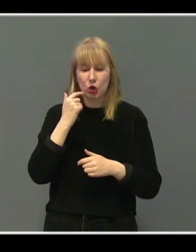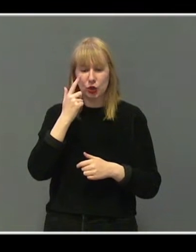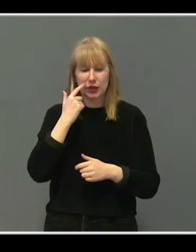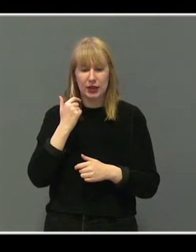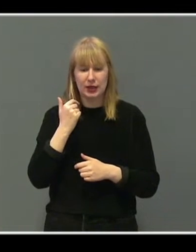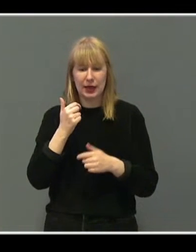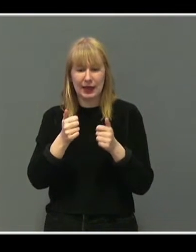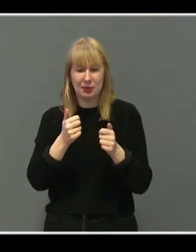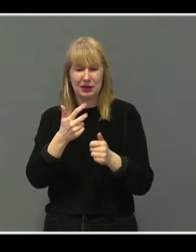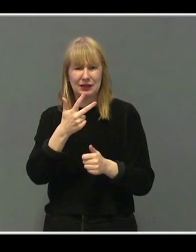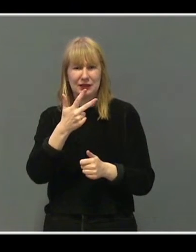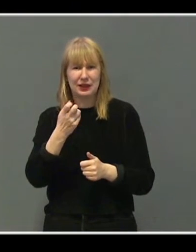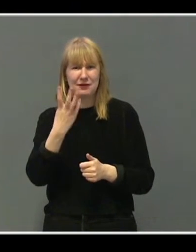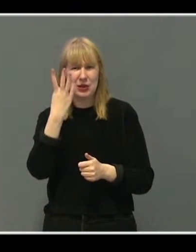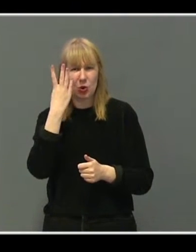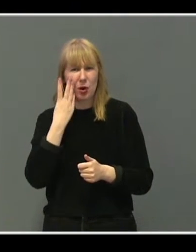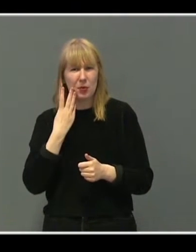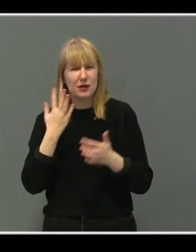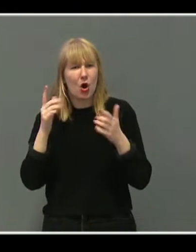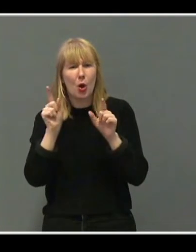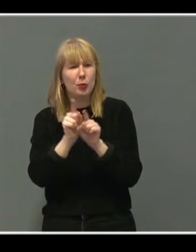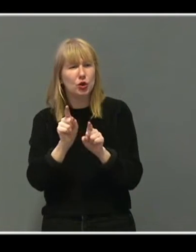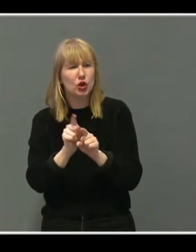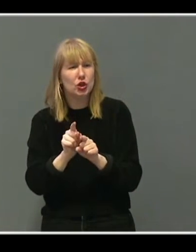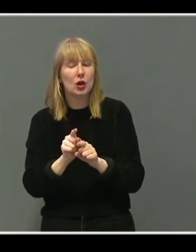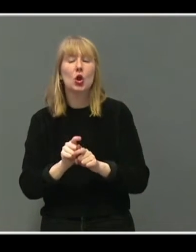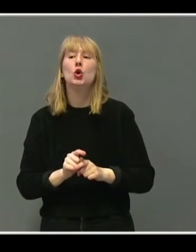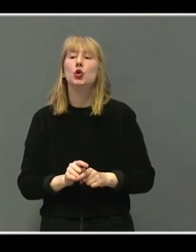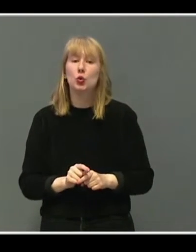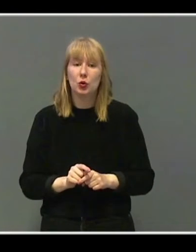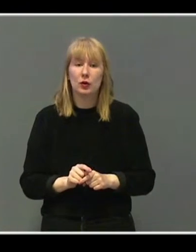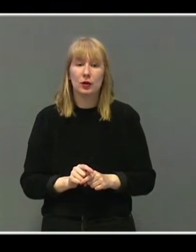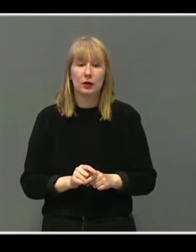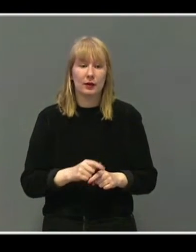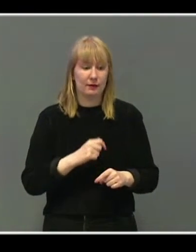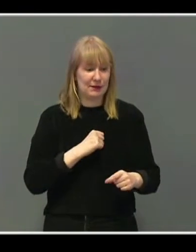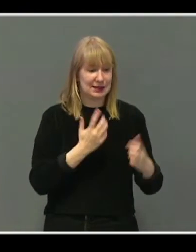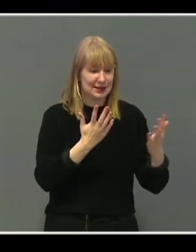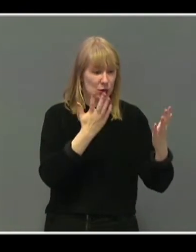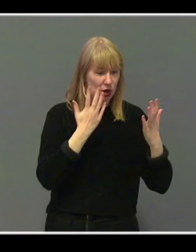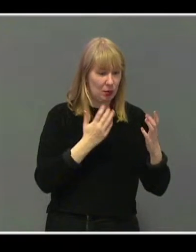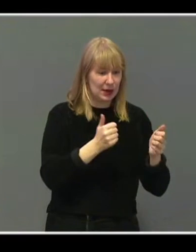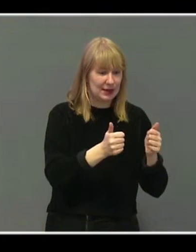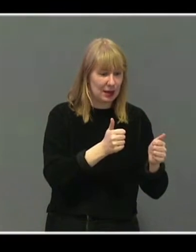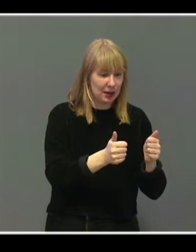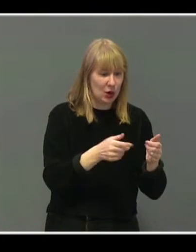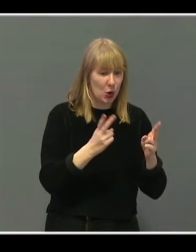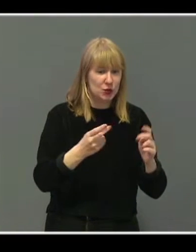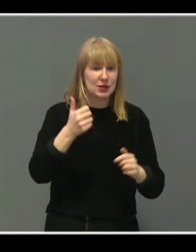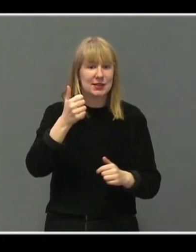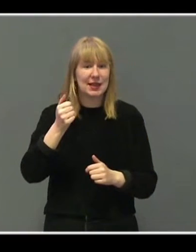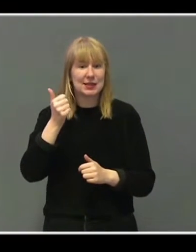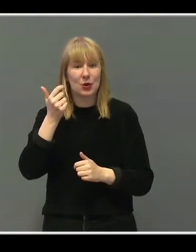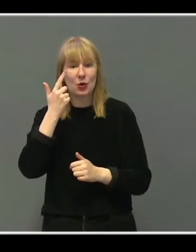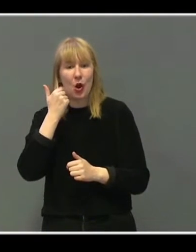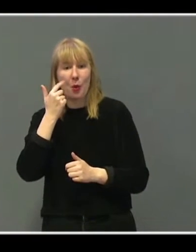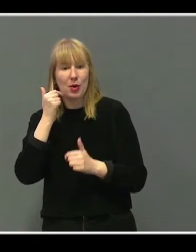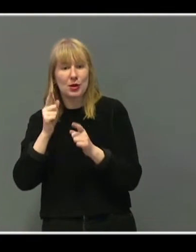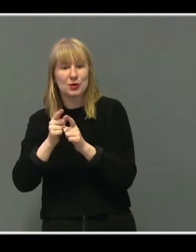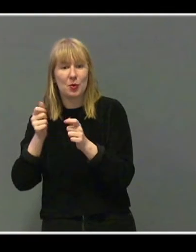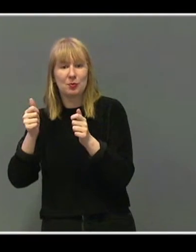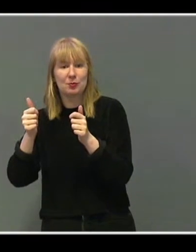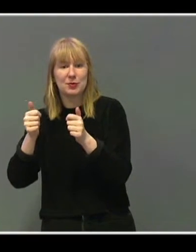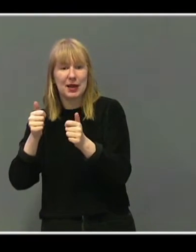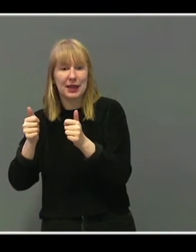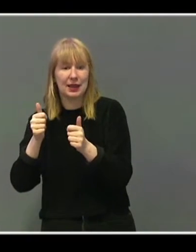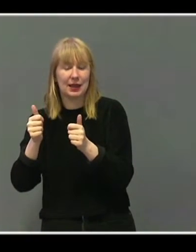34-35 år. Hva betyr det, Det betyr at for hver 10-åring som gamer, så er det en 60-åring. Det er altså en 60